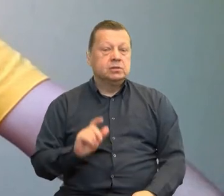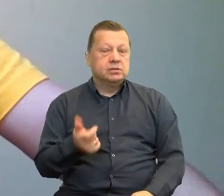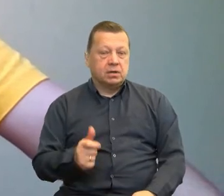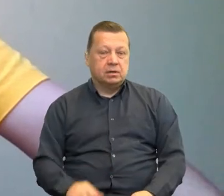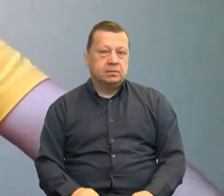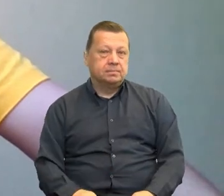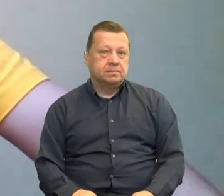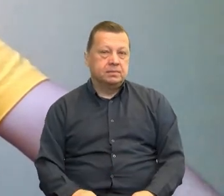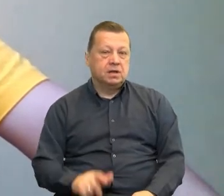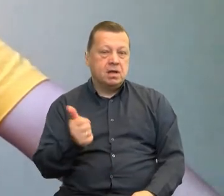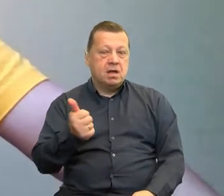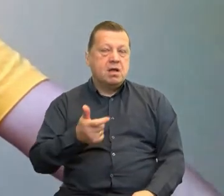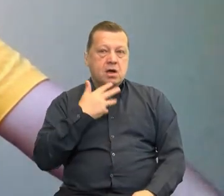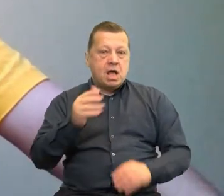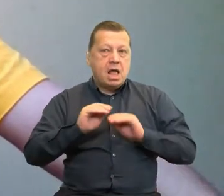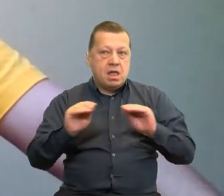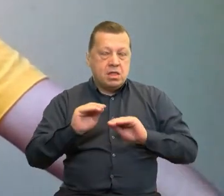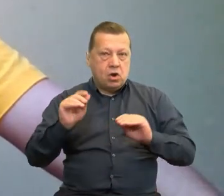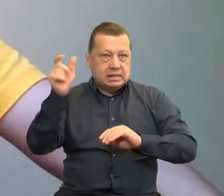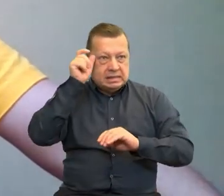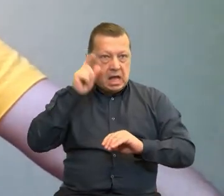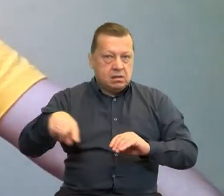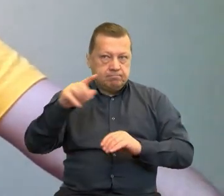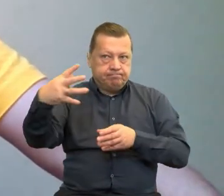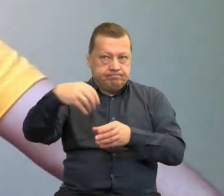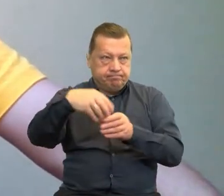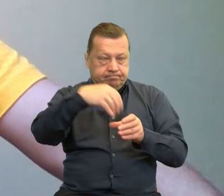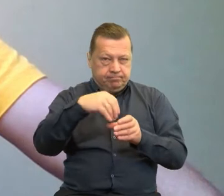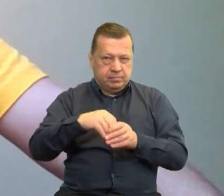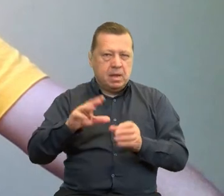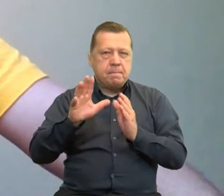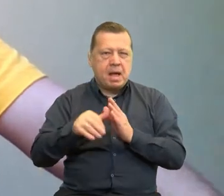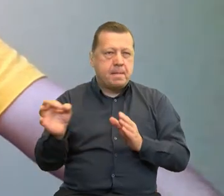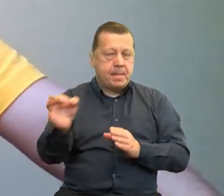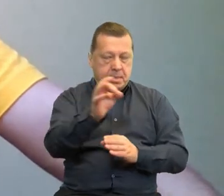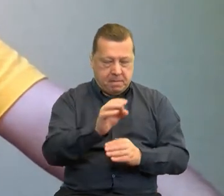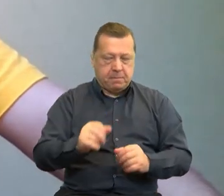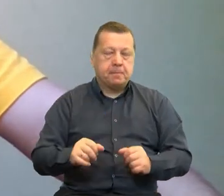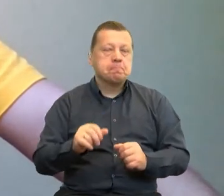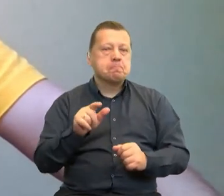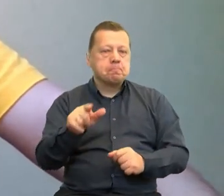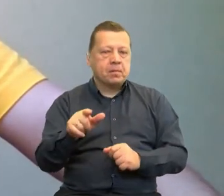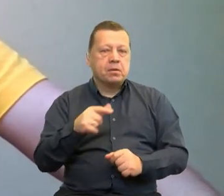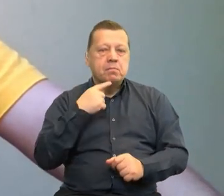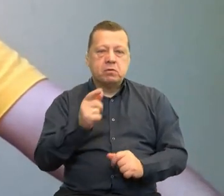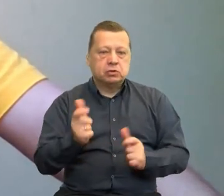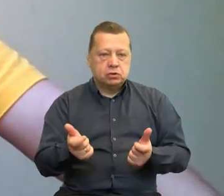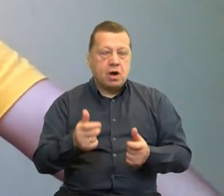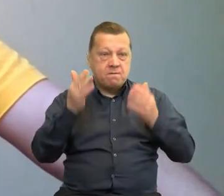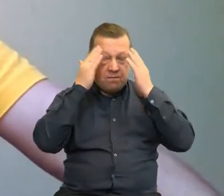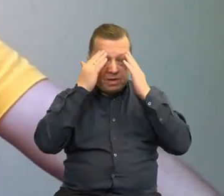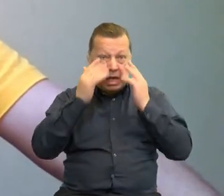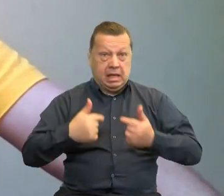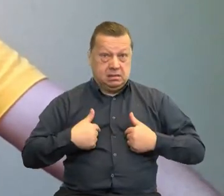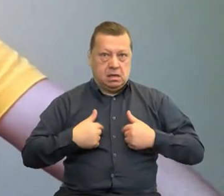różne jednostki edukacyjne, takie centra edukacyjne w różnych miejscowościach. Stwierdziliśmy, że jest potrzeba dzielenia się wiedzą,